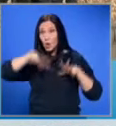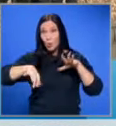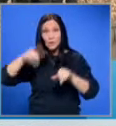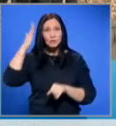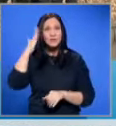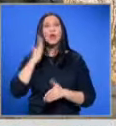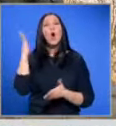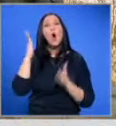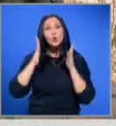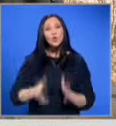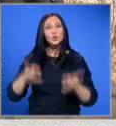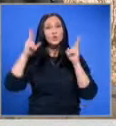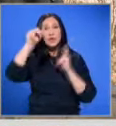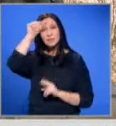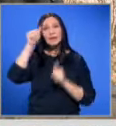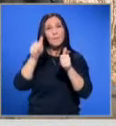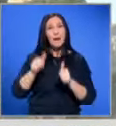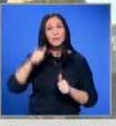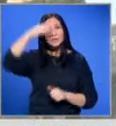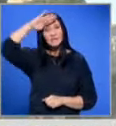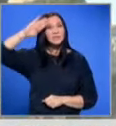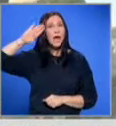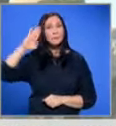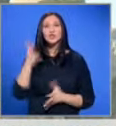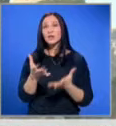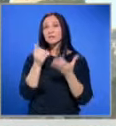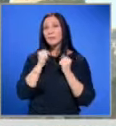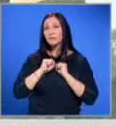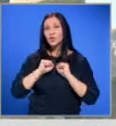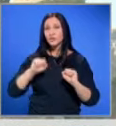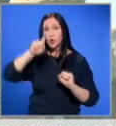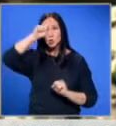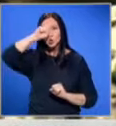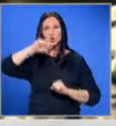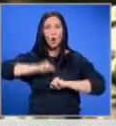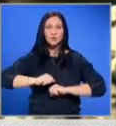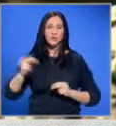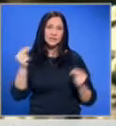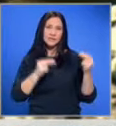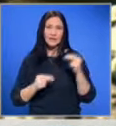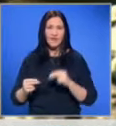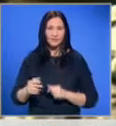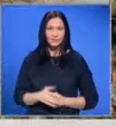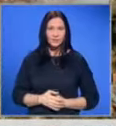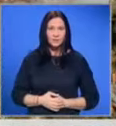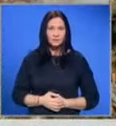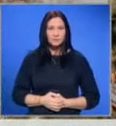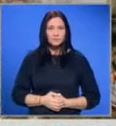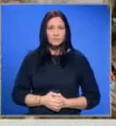Окончателното решение за съдбата на паметника на съветската армия ще се вземе в четвъртък от Столичния общински съвет.